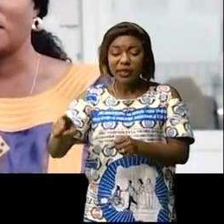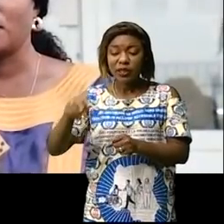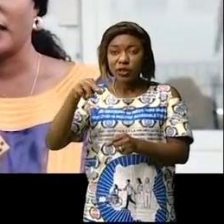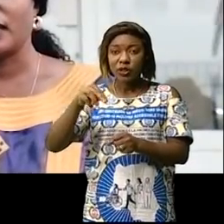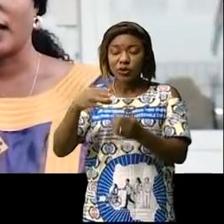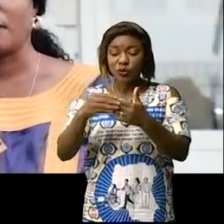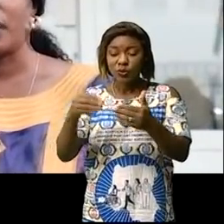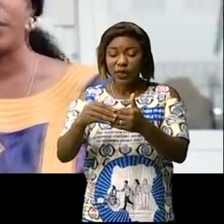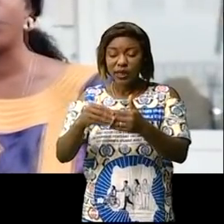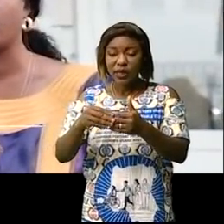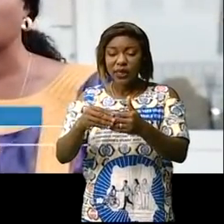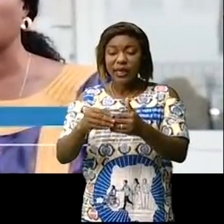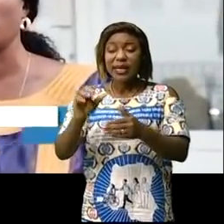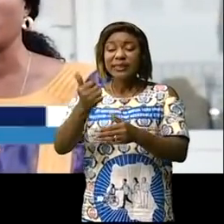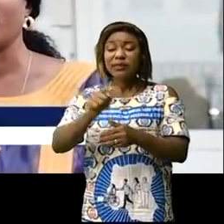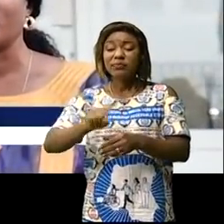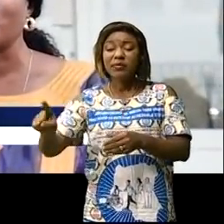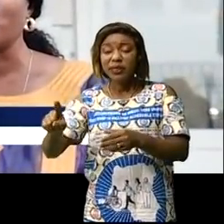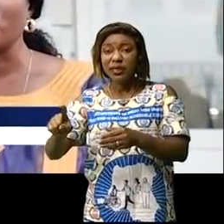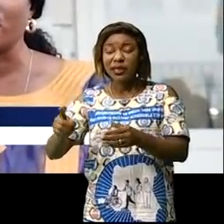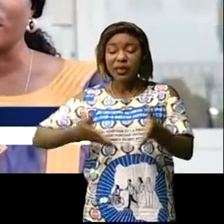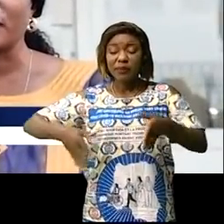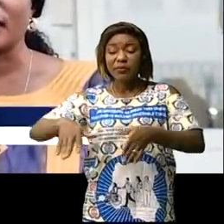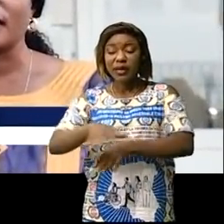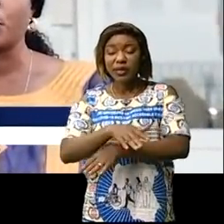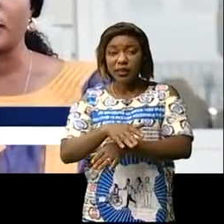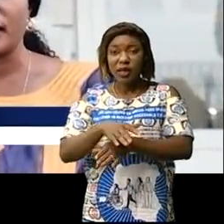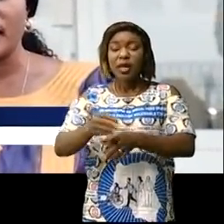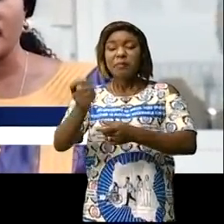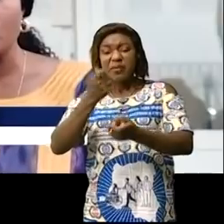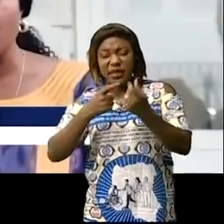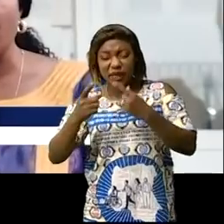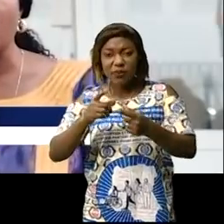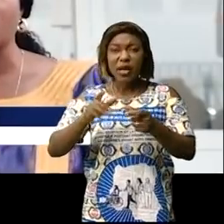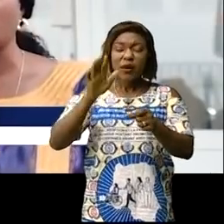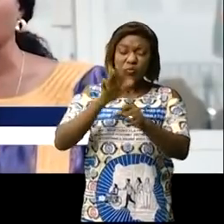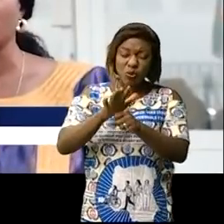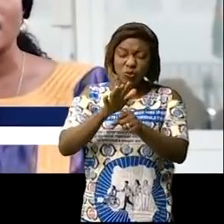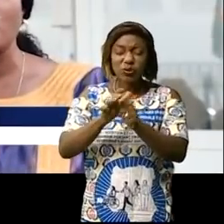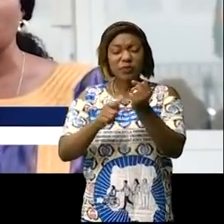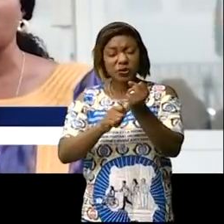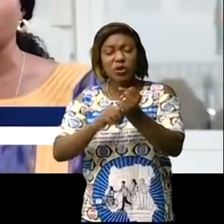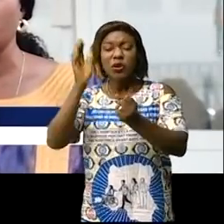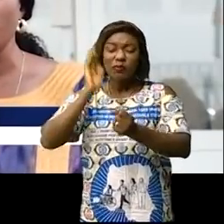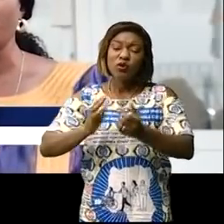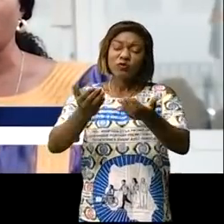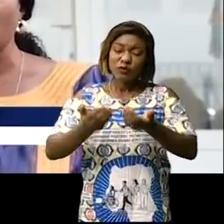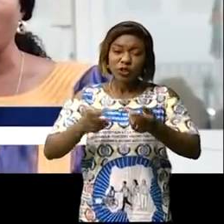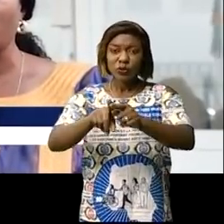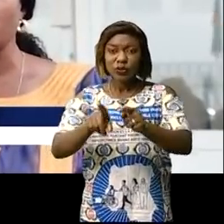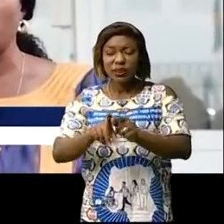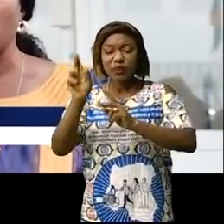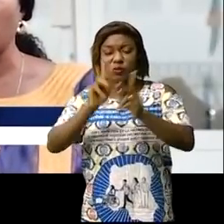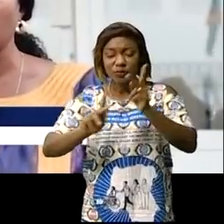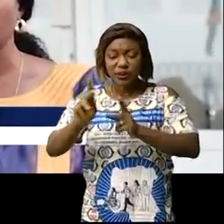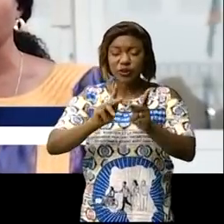de médicaments. Et ce sont des gens de bonne volonté, des sociétés sur place, ainsi que la population de la